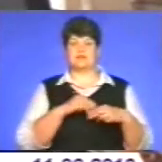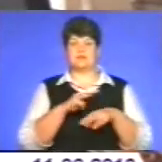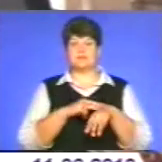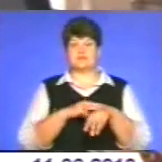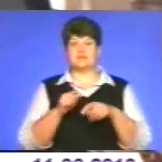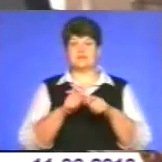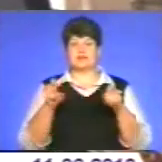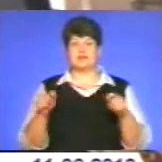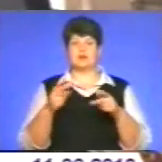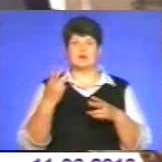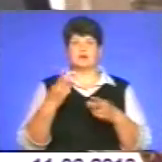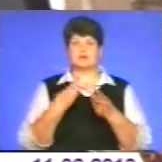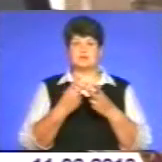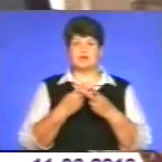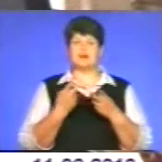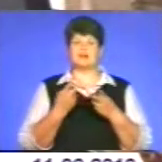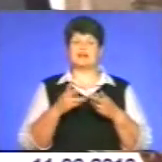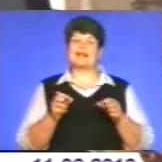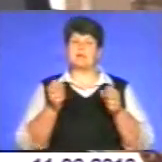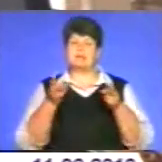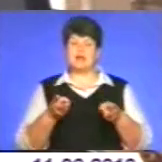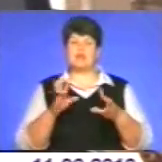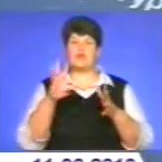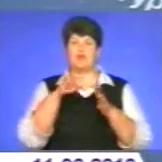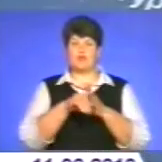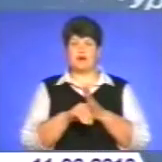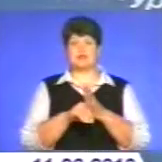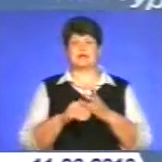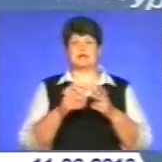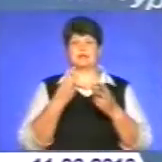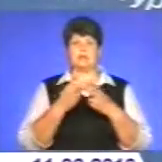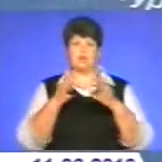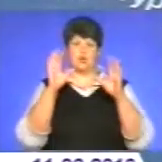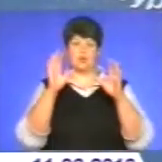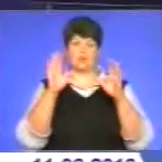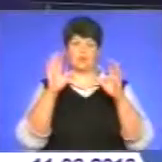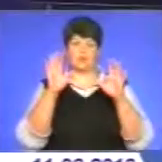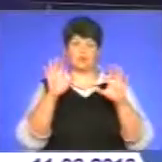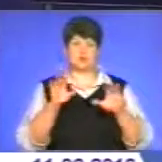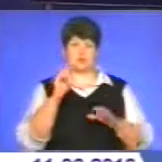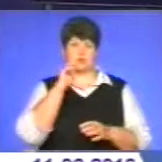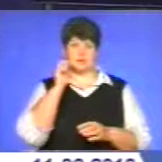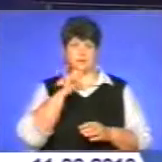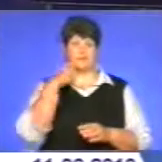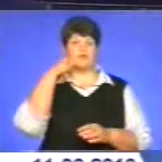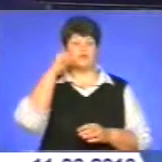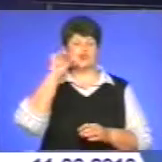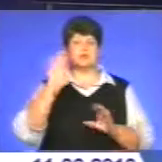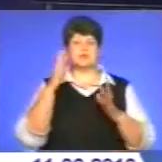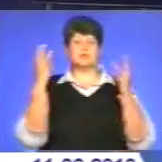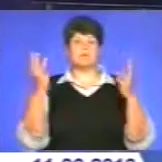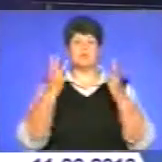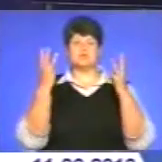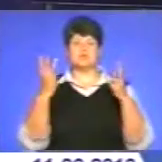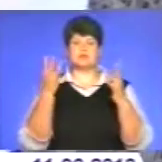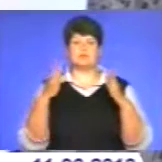відкрито кримінальне провадження за частиною 3 статті 369 значком 2 Кримінального кодексу України. Учора сталася пожежа